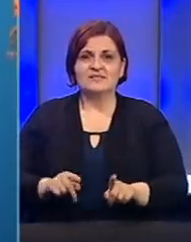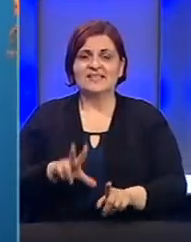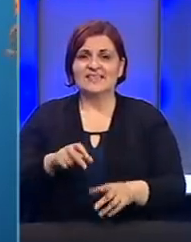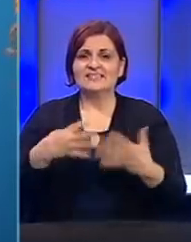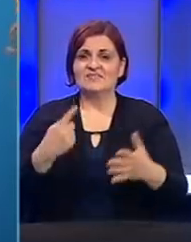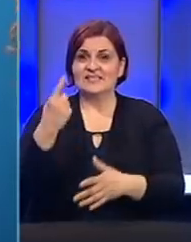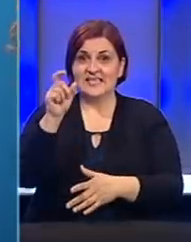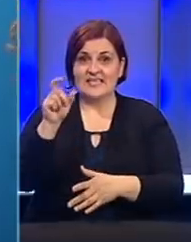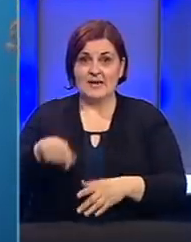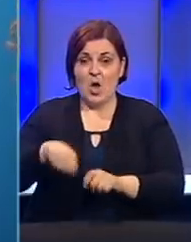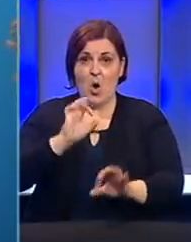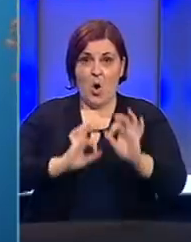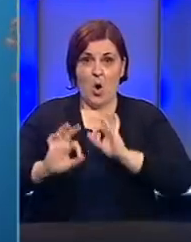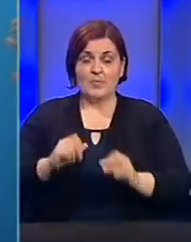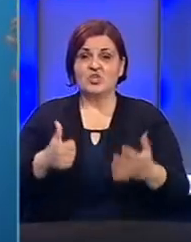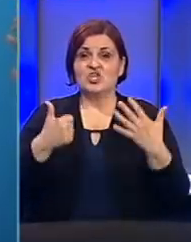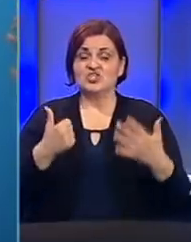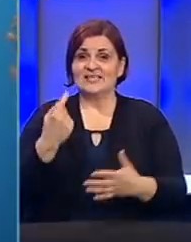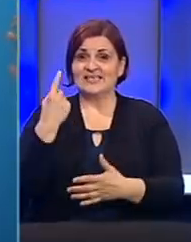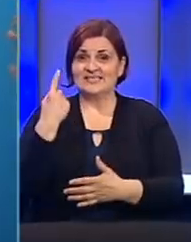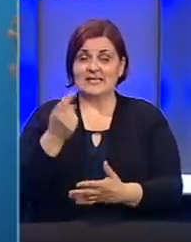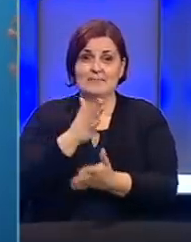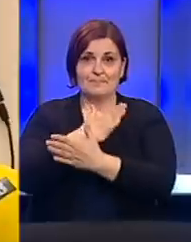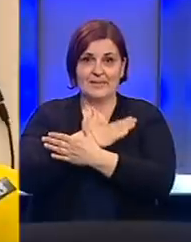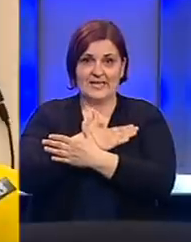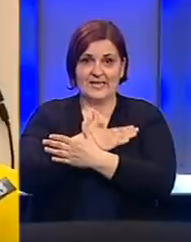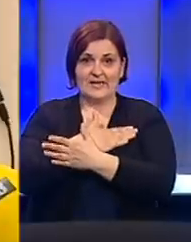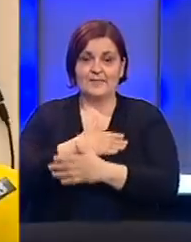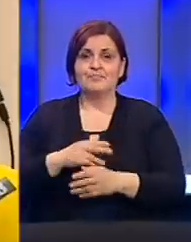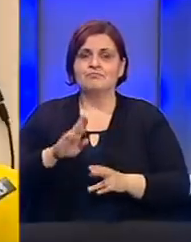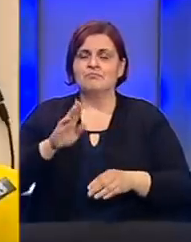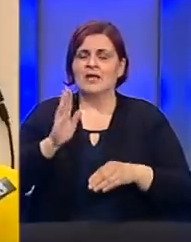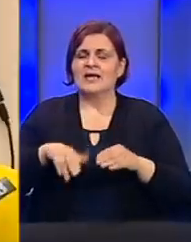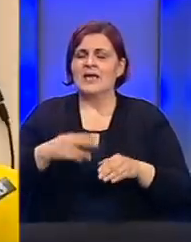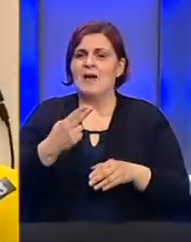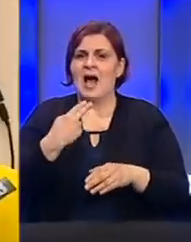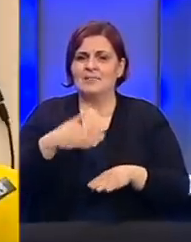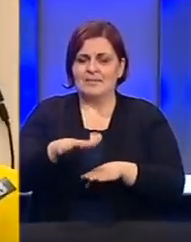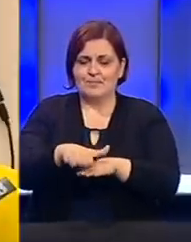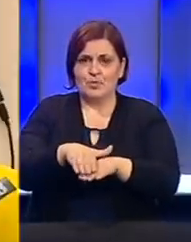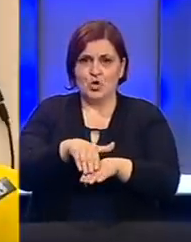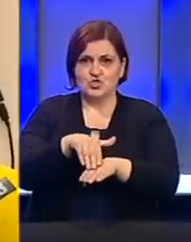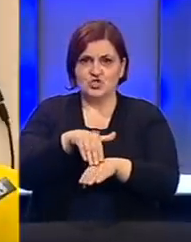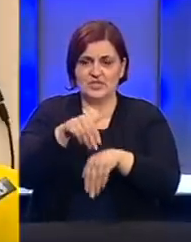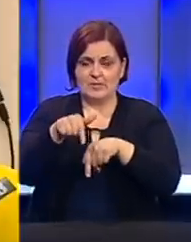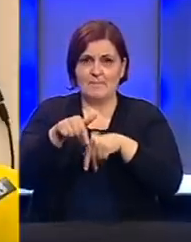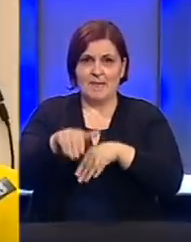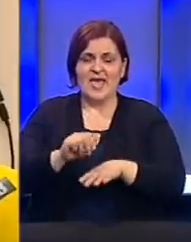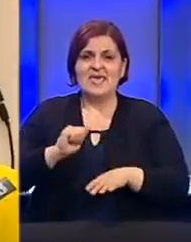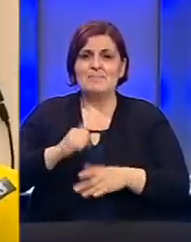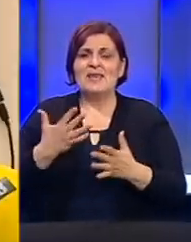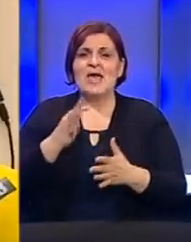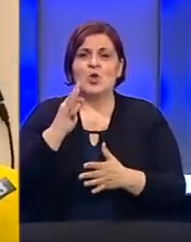391 osoba se oporavila, dok je 61 preminula. Prajem aprila i početkom maja imali smo